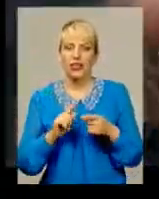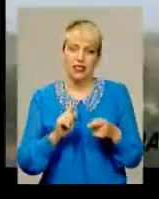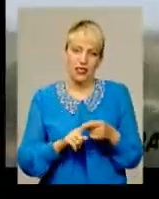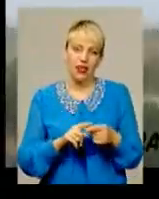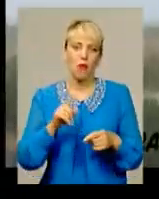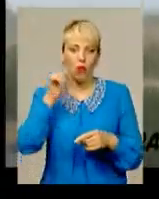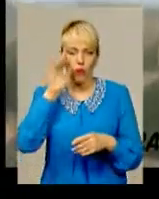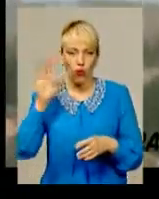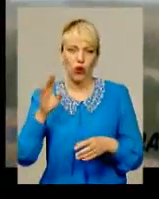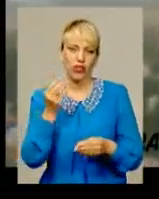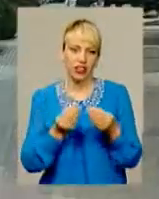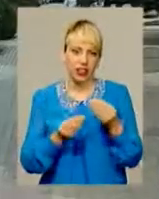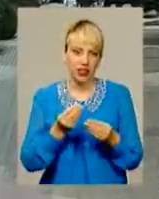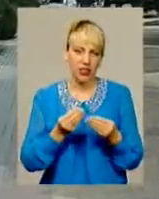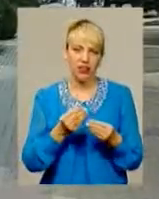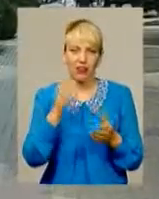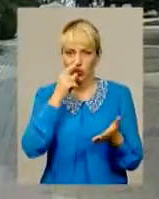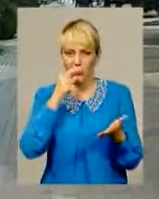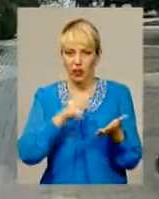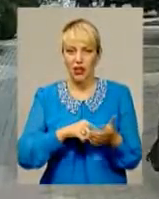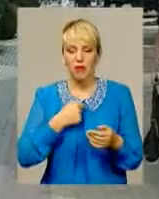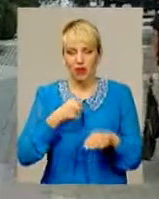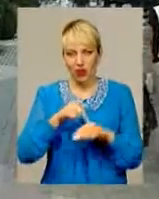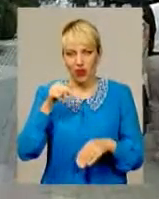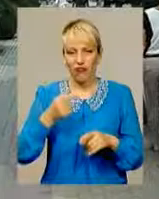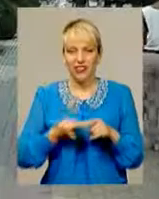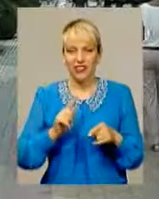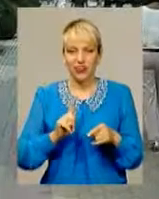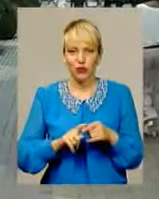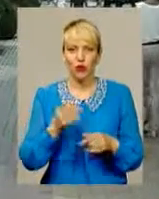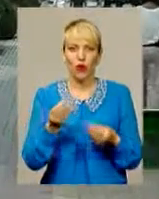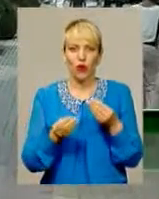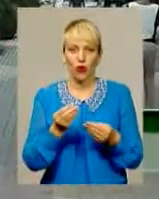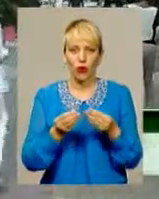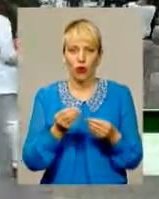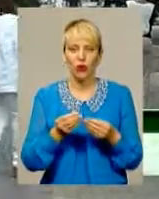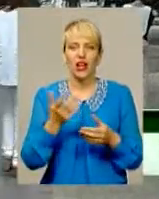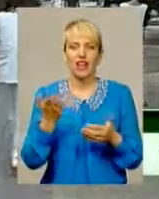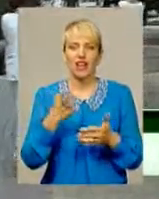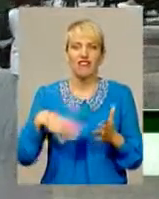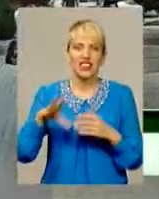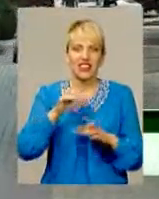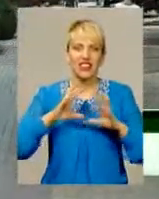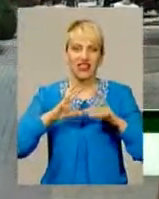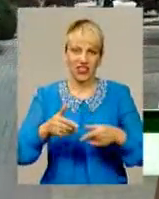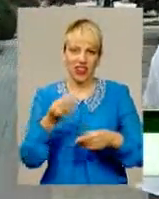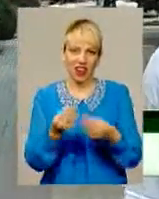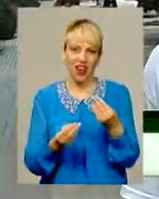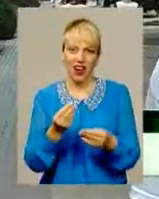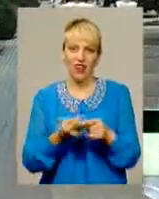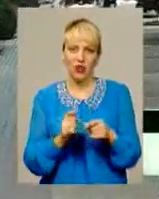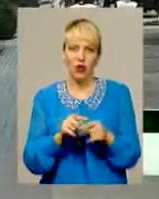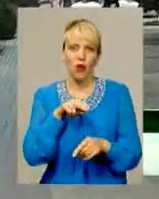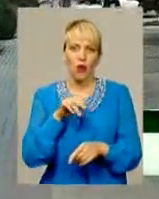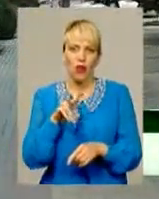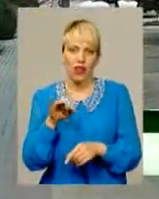дісталась і до республіки. Ми відреагували на цю гру «Покемон Гоу», яка захопила світ, всі в неї грають, всі про неї говорять. І ми